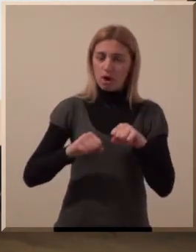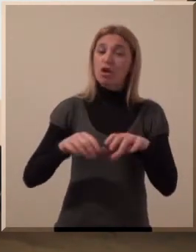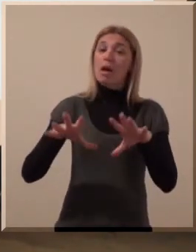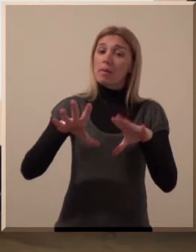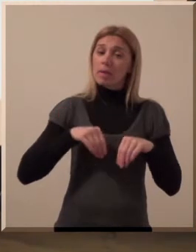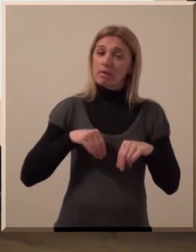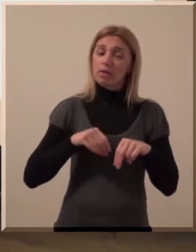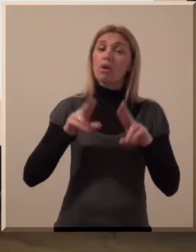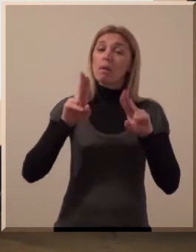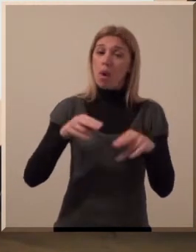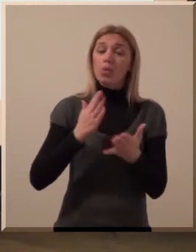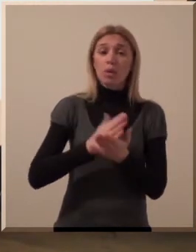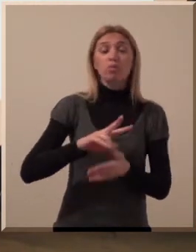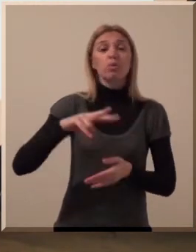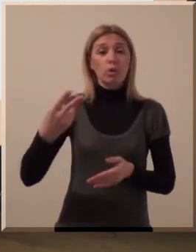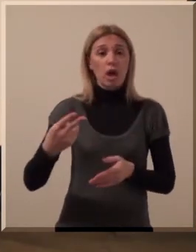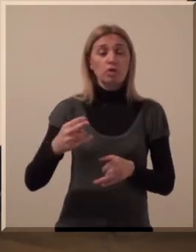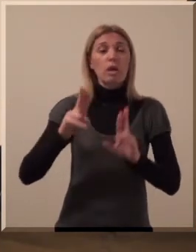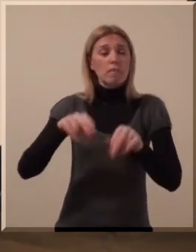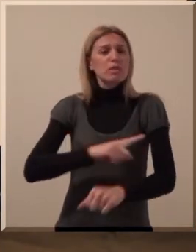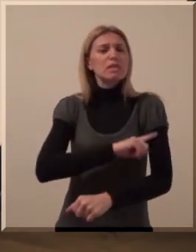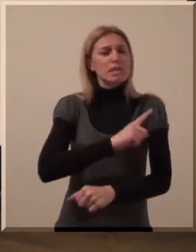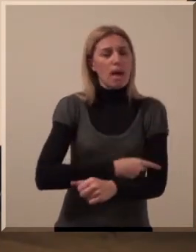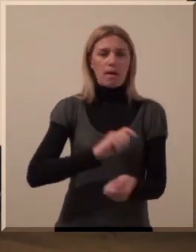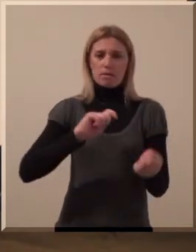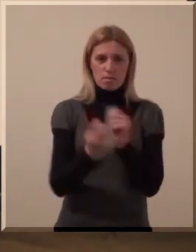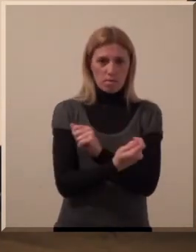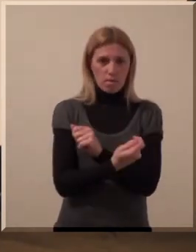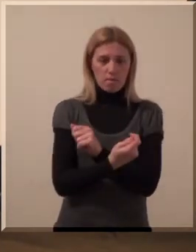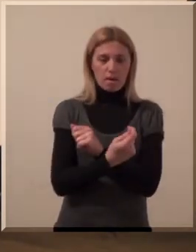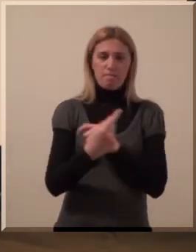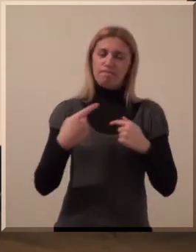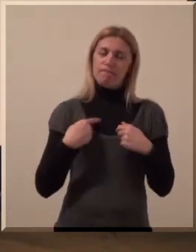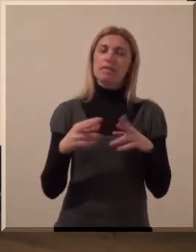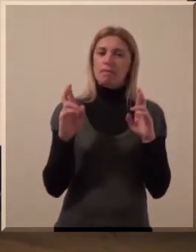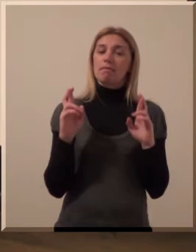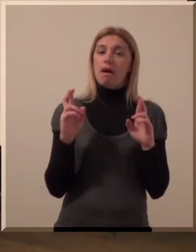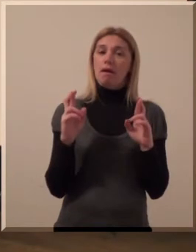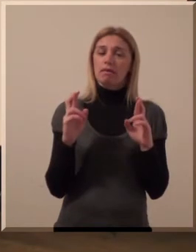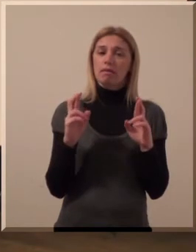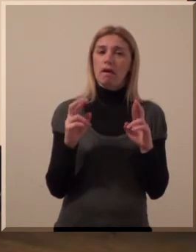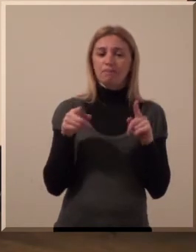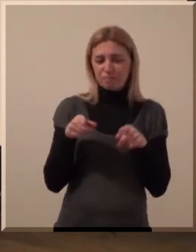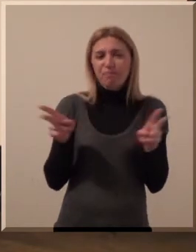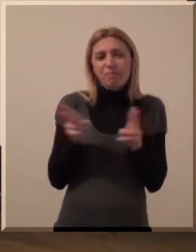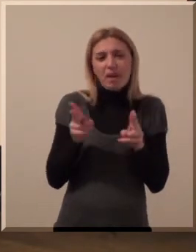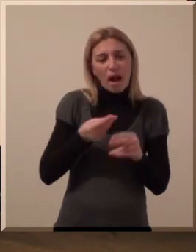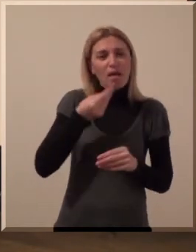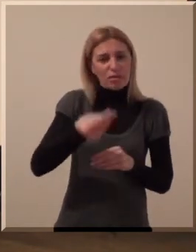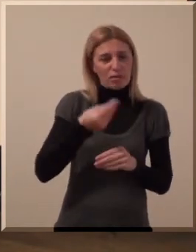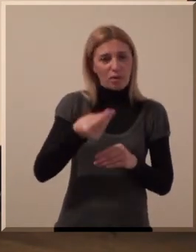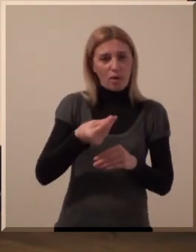ponašanja. Prihvataju da mogu da budu drugačiji i da imaju snage da se promene. Ja se